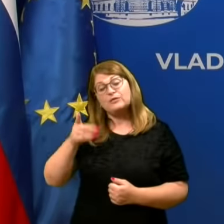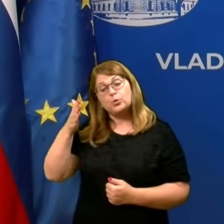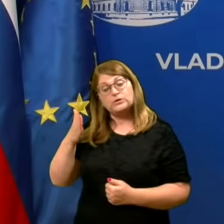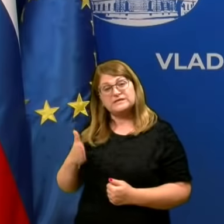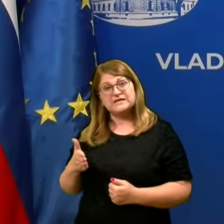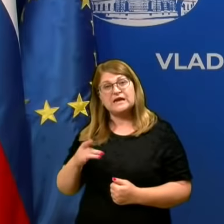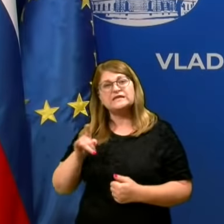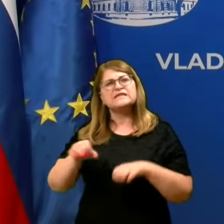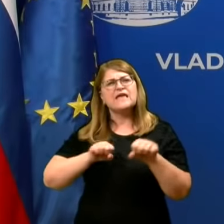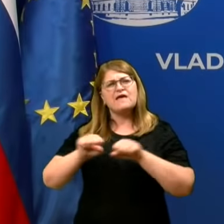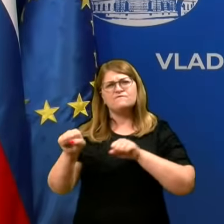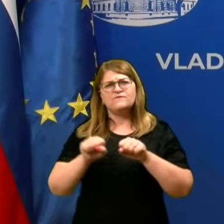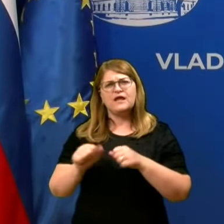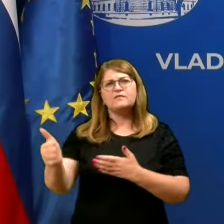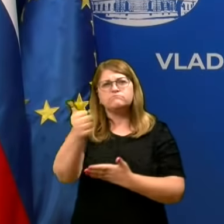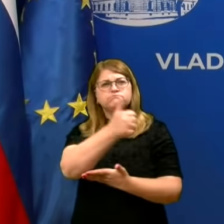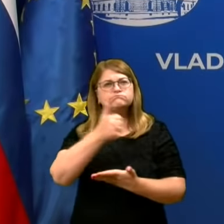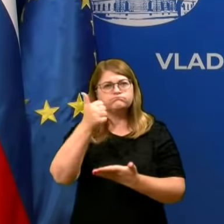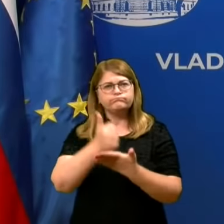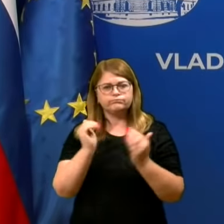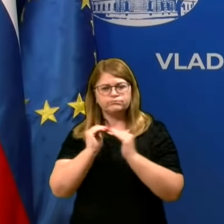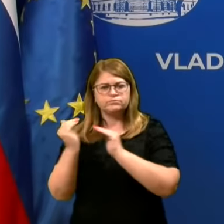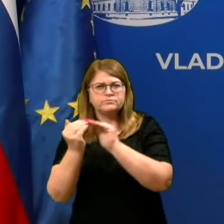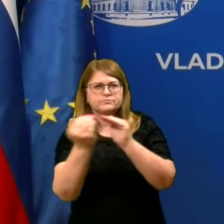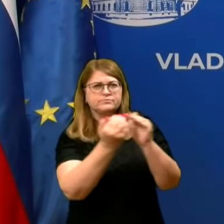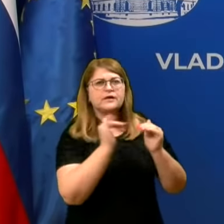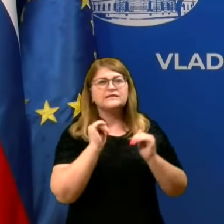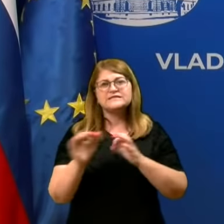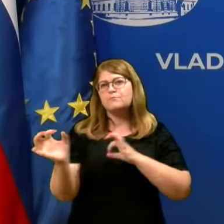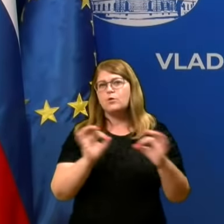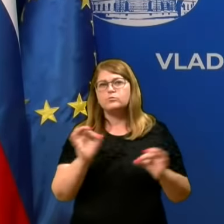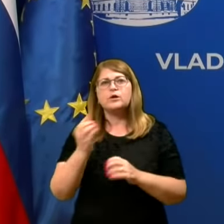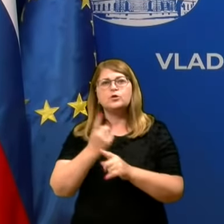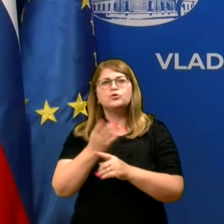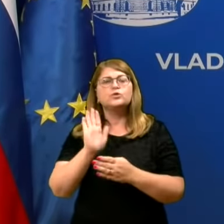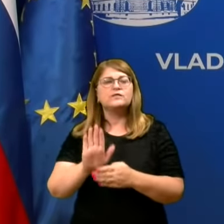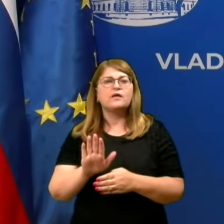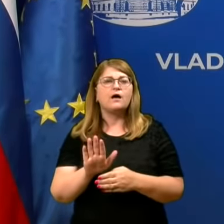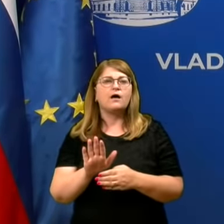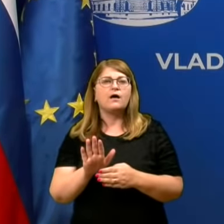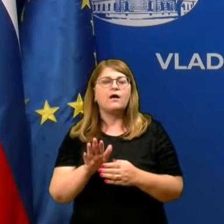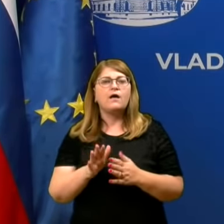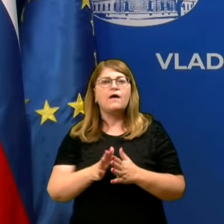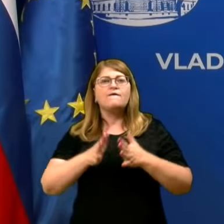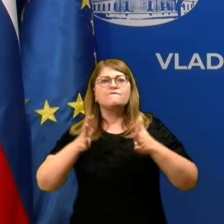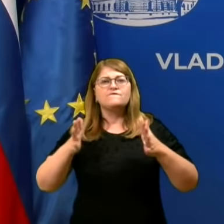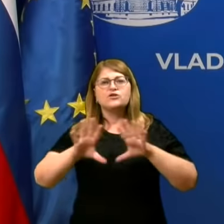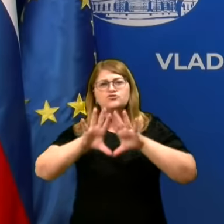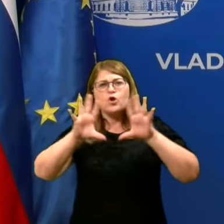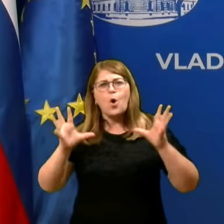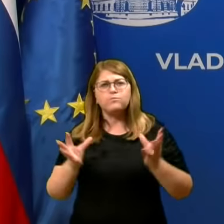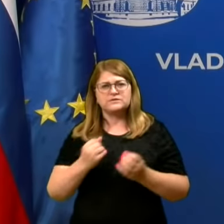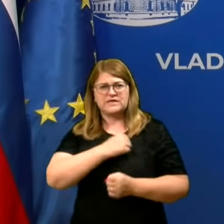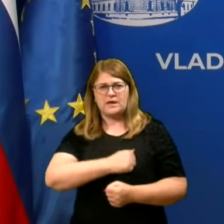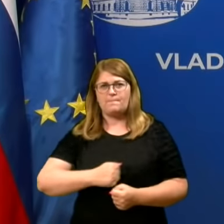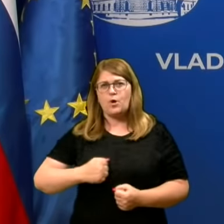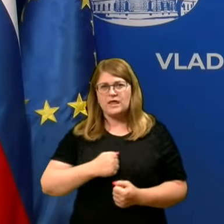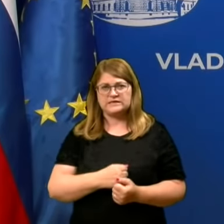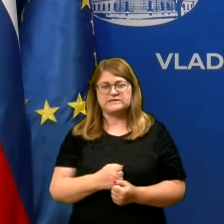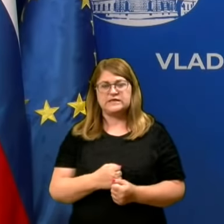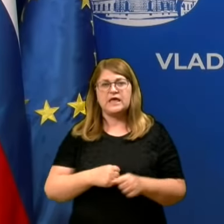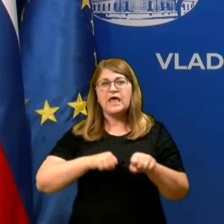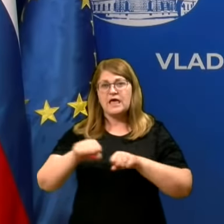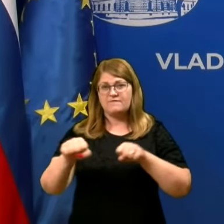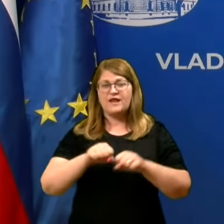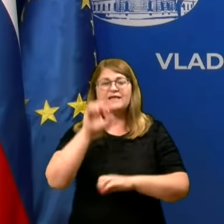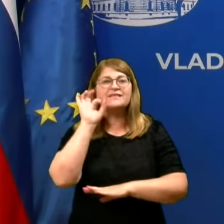se je vlada poenotila, da se moramo pripraviti tudi na veliko večji obseg bolezni. Vlada